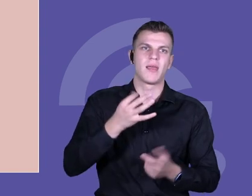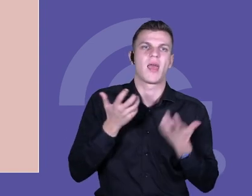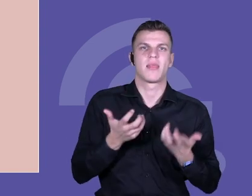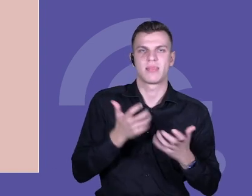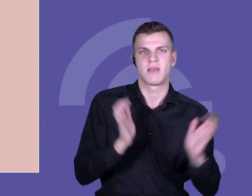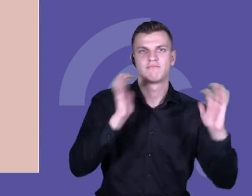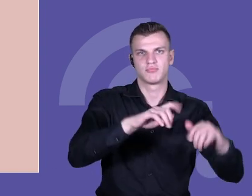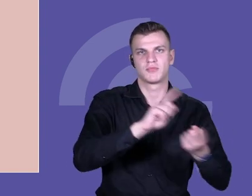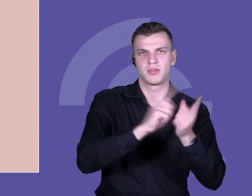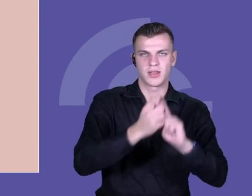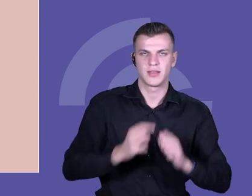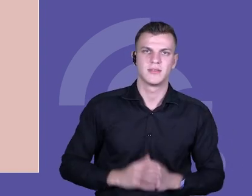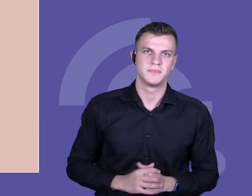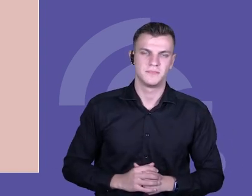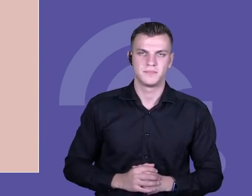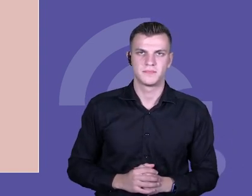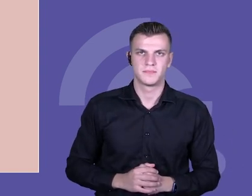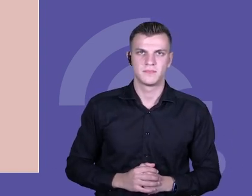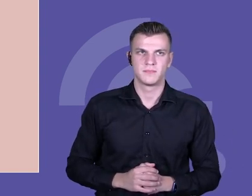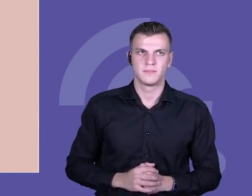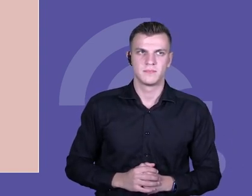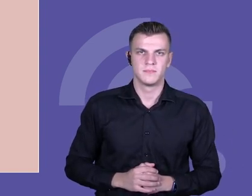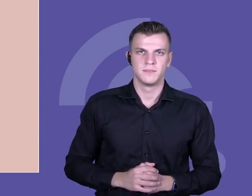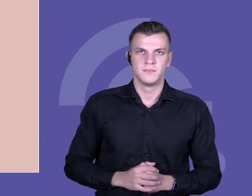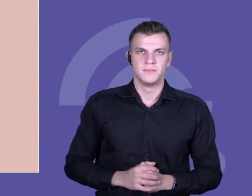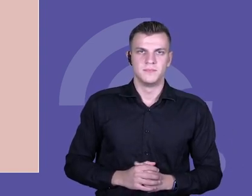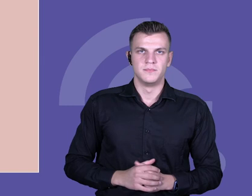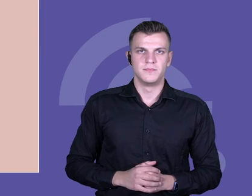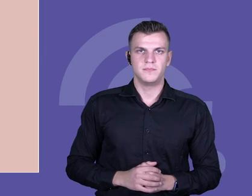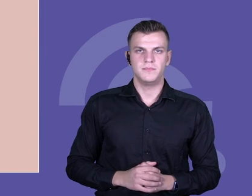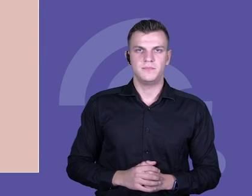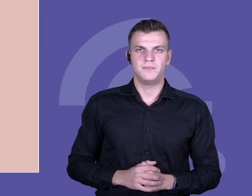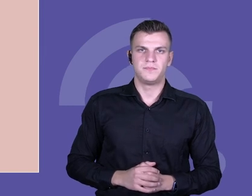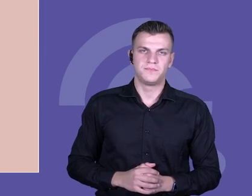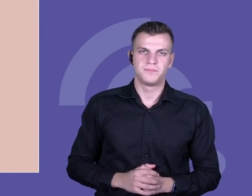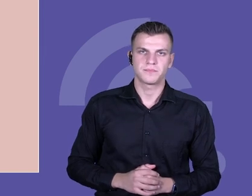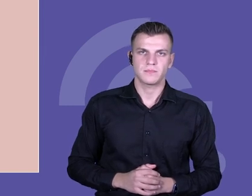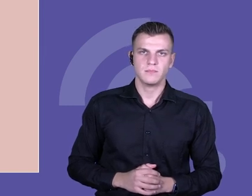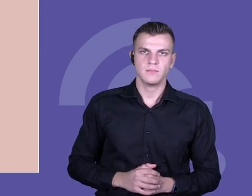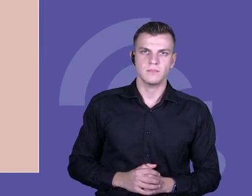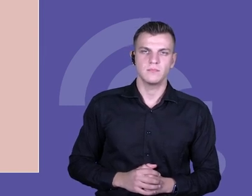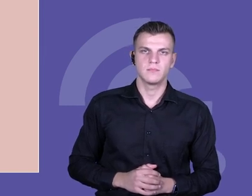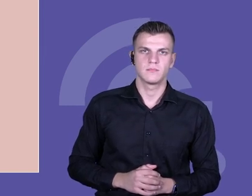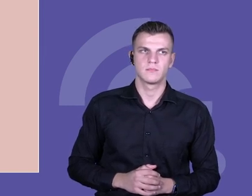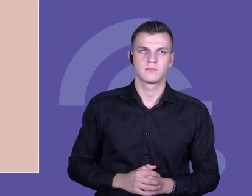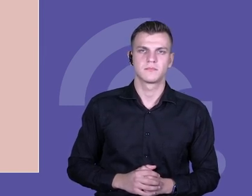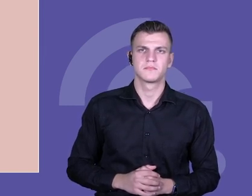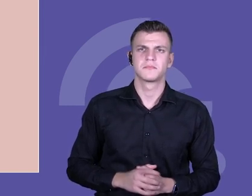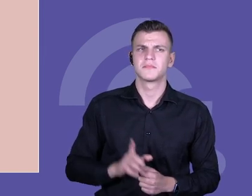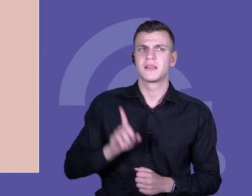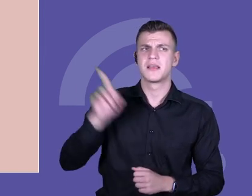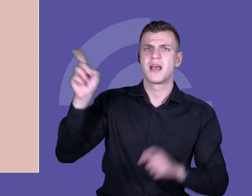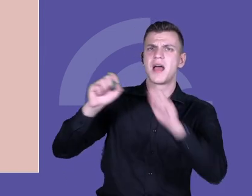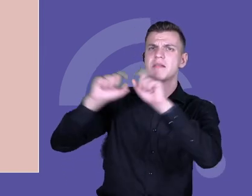na uczenie się i kształcenie uczniów. Dodałem ten slajd na